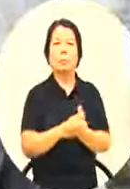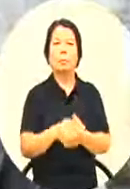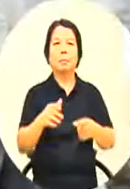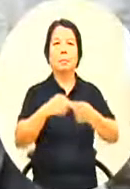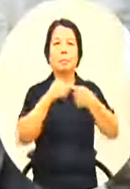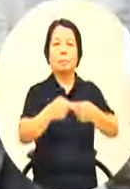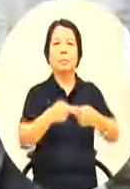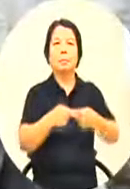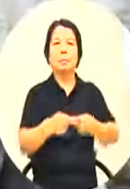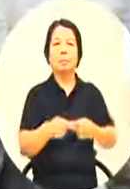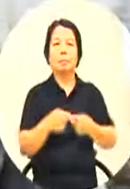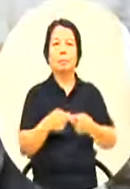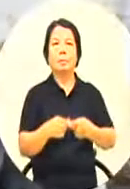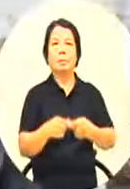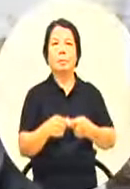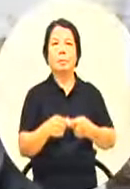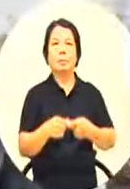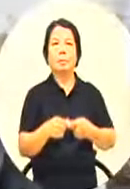再给两分钟